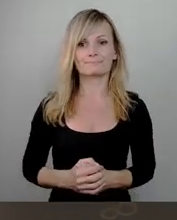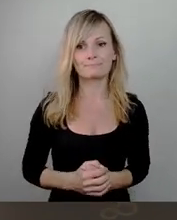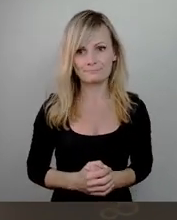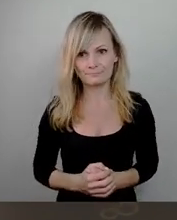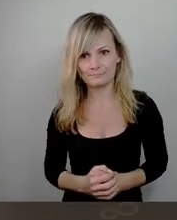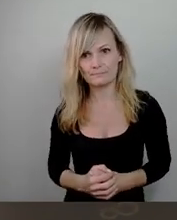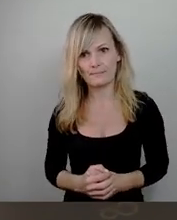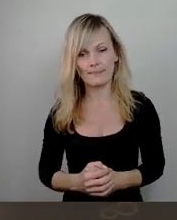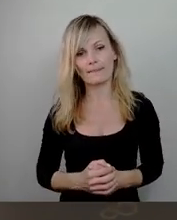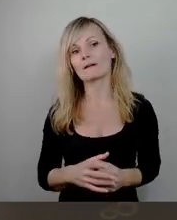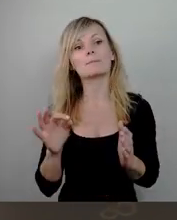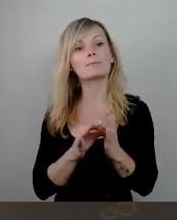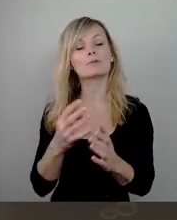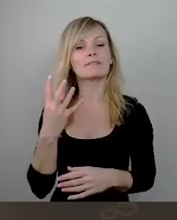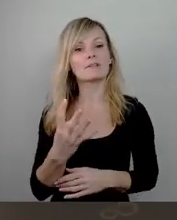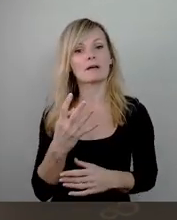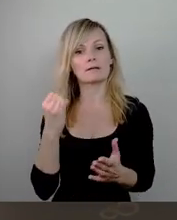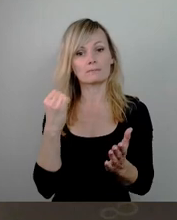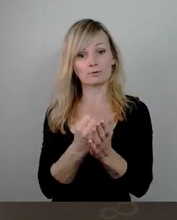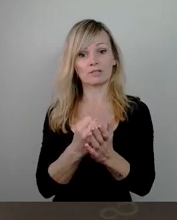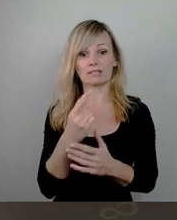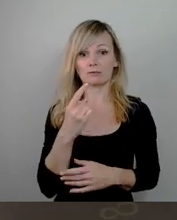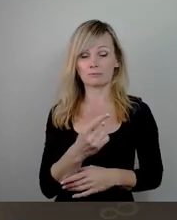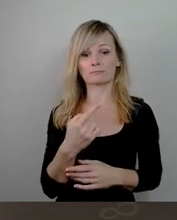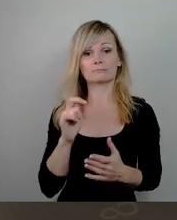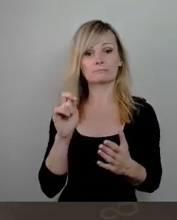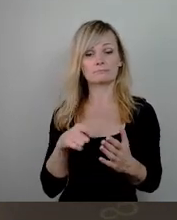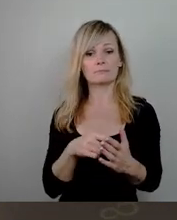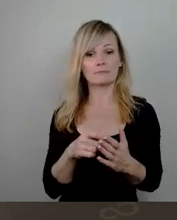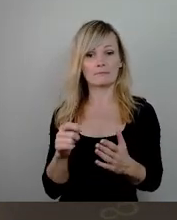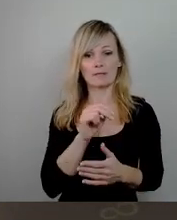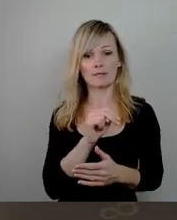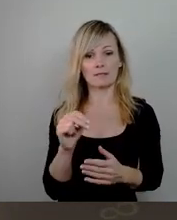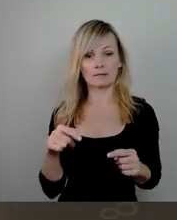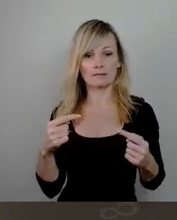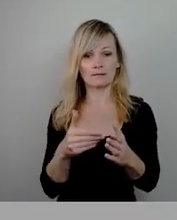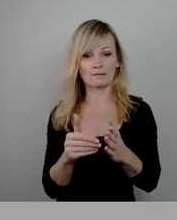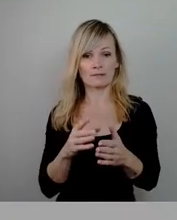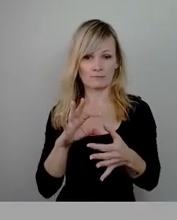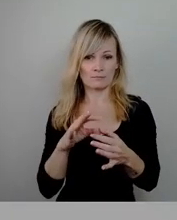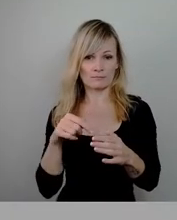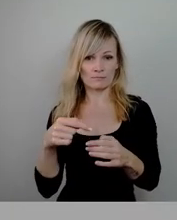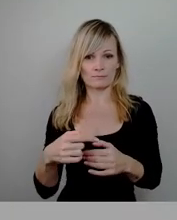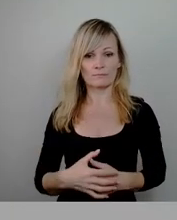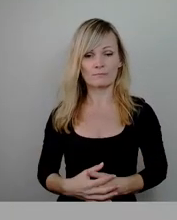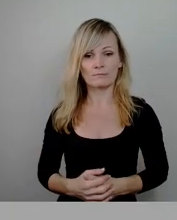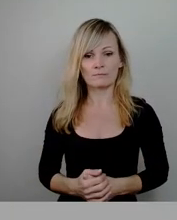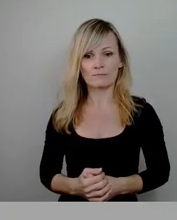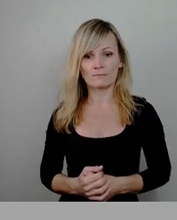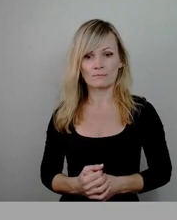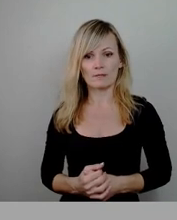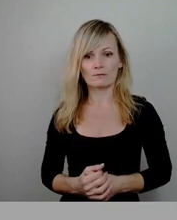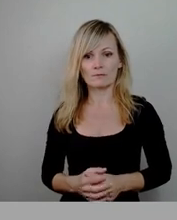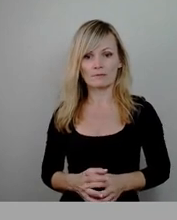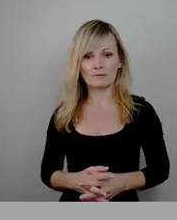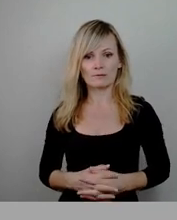des Punktes 4, wohlgeweislich die Wahlen, die NNs werden dann auch ausgefüllt. Wer hier zustimmen möchte, jetzt zum Stimmzeichen.